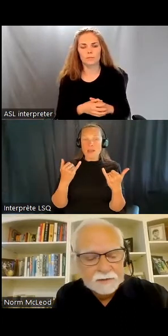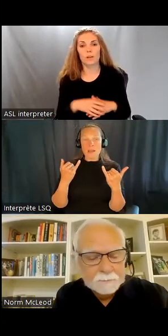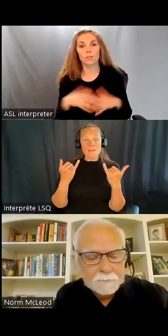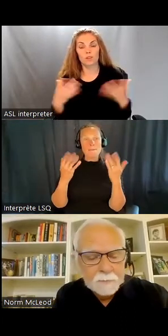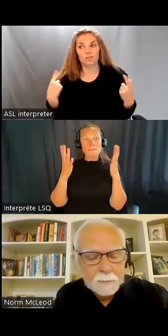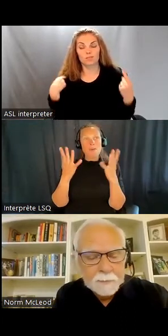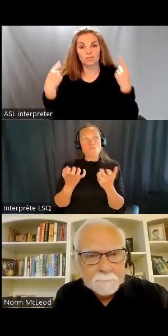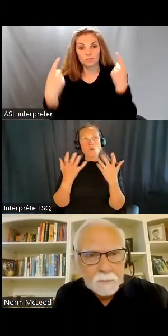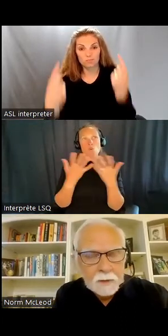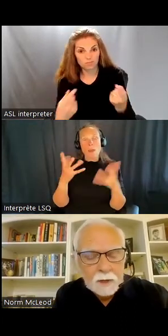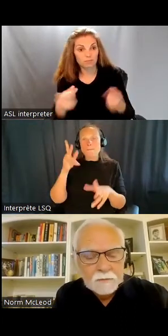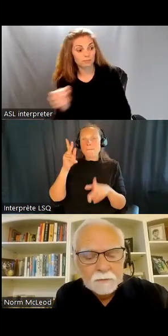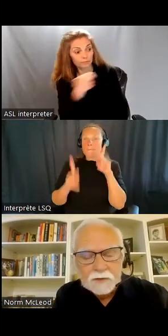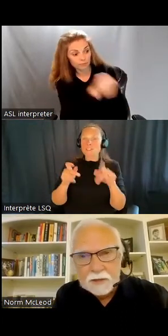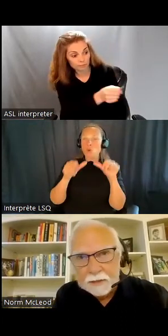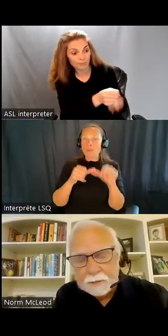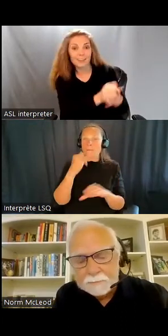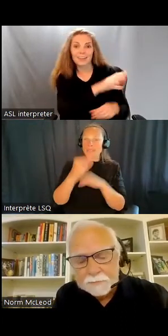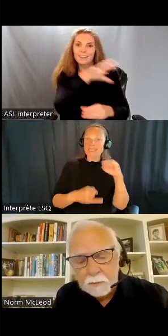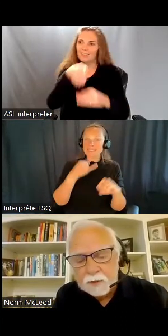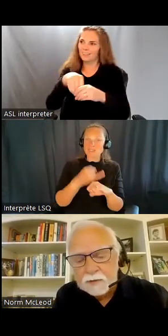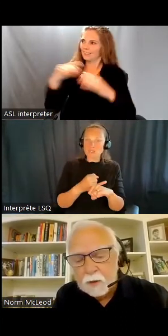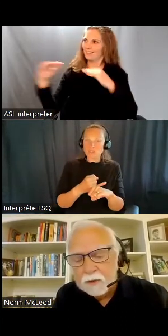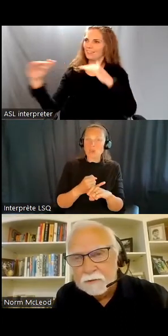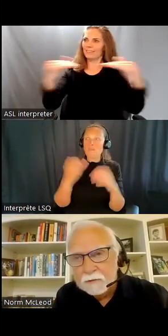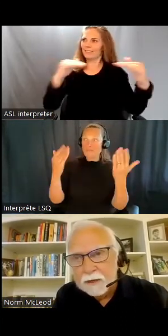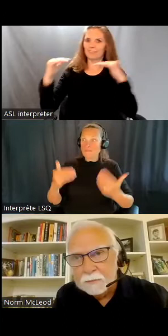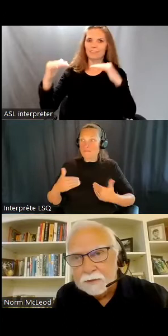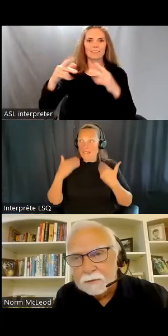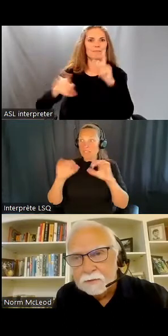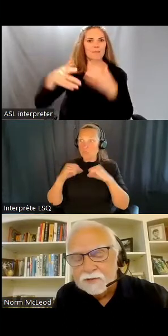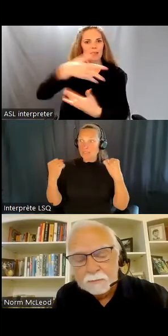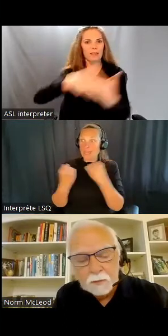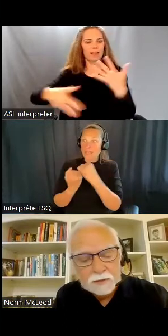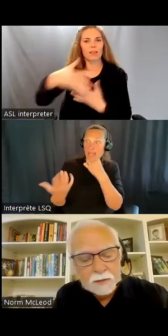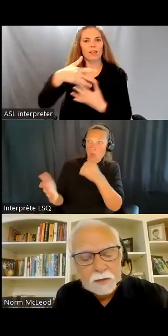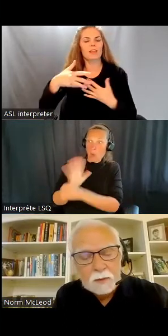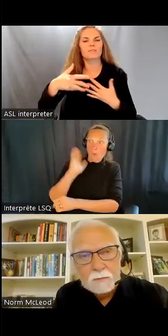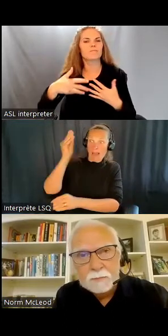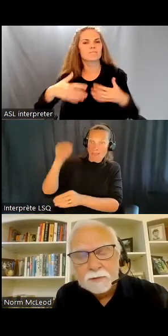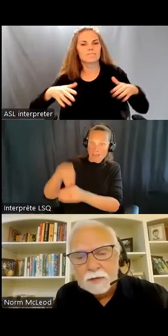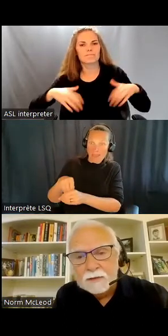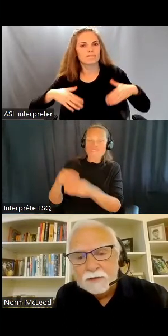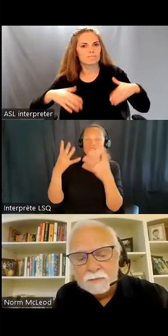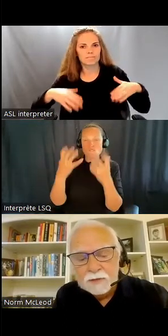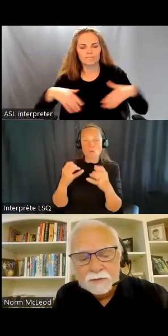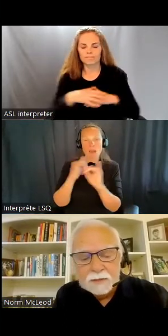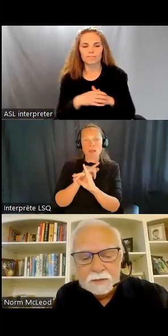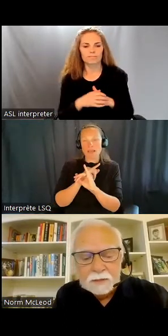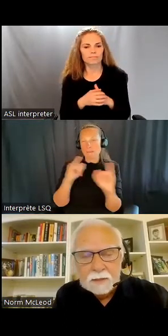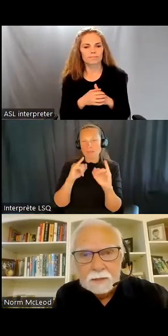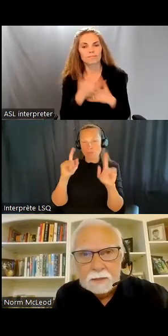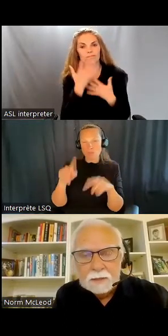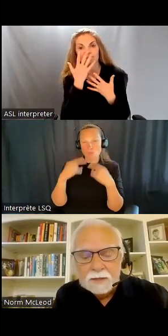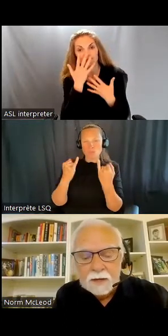entière dans la société n'a pas encore été réalisé. Malheureusement, une grande partie de ce que nous avons développé